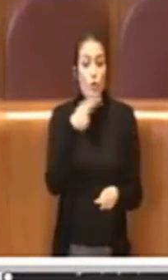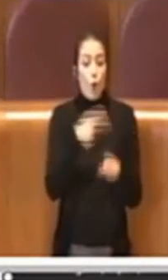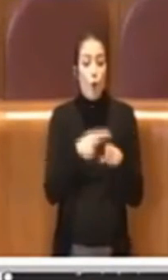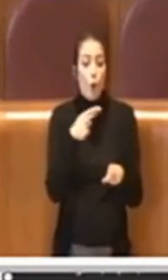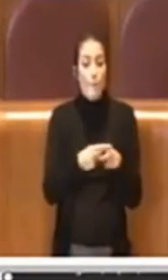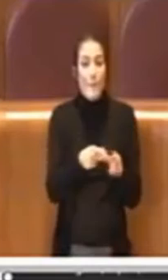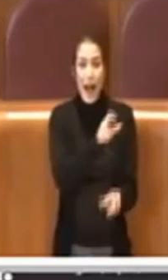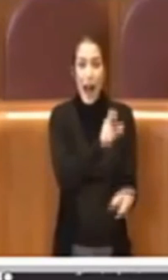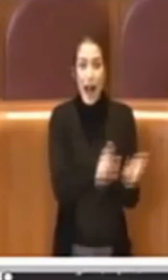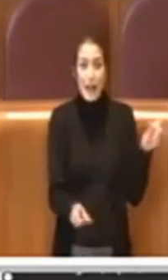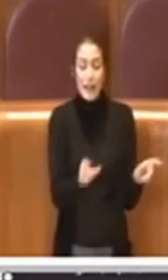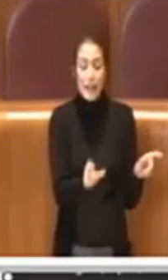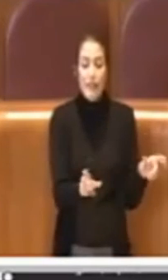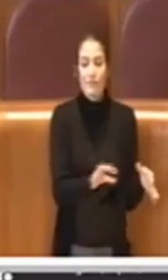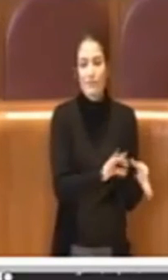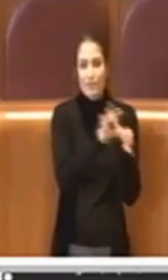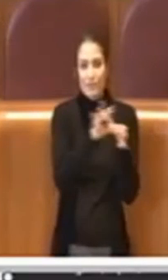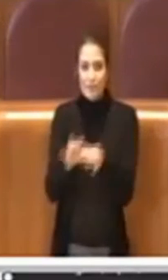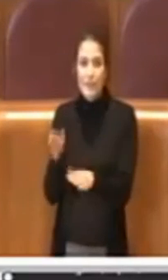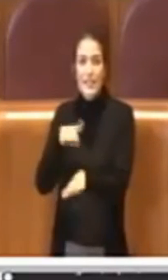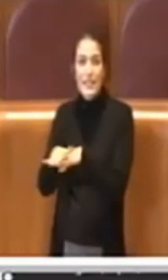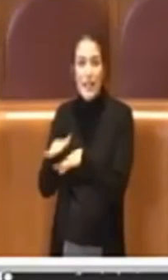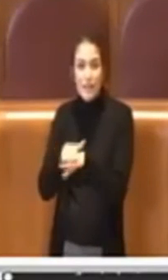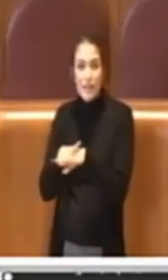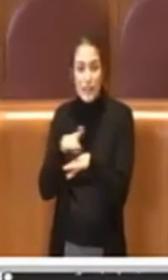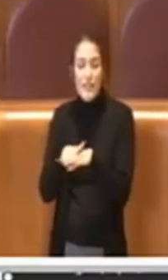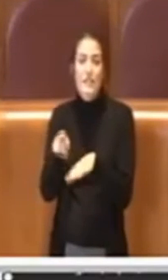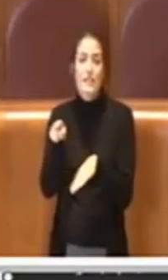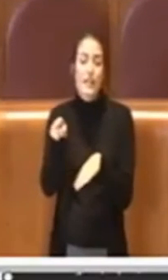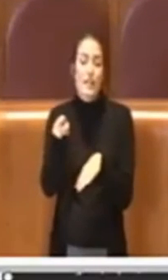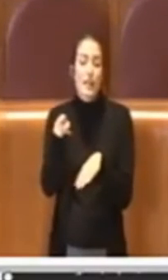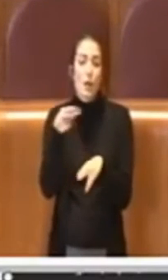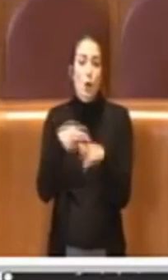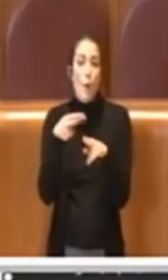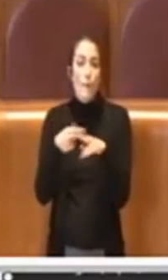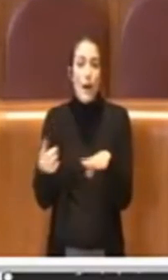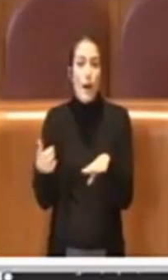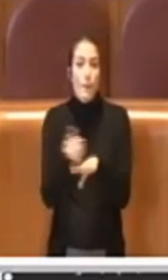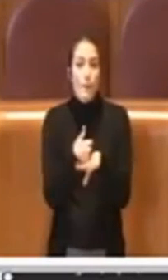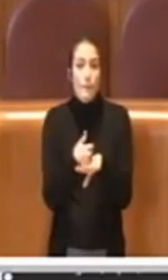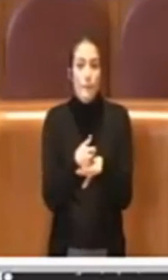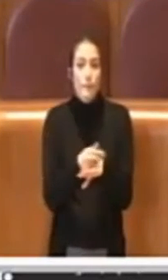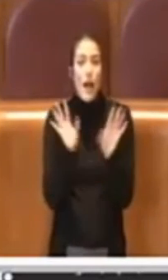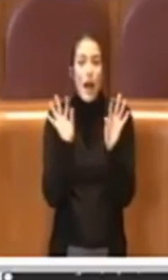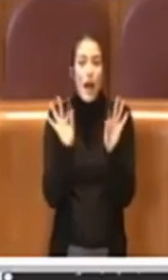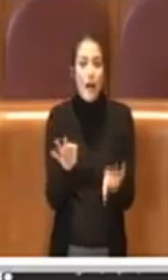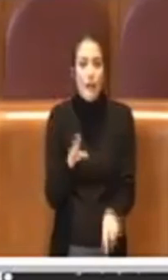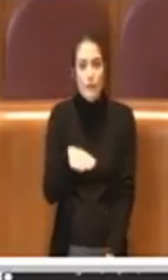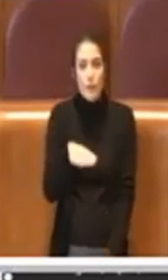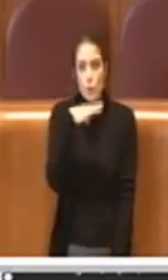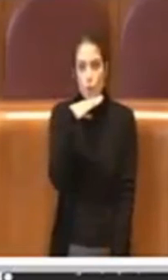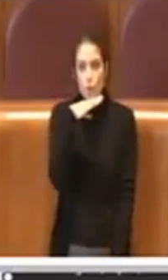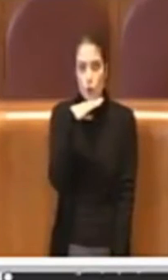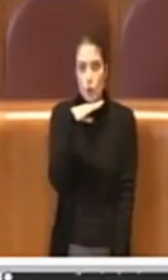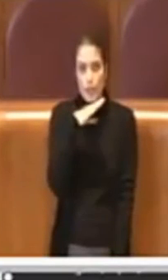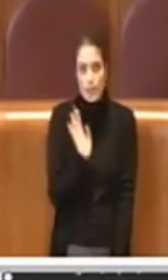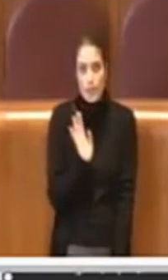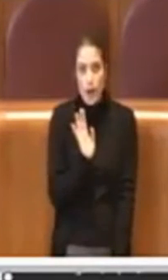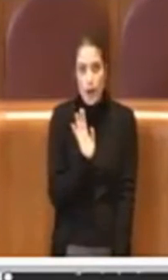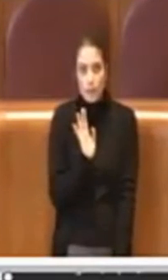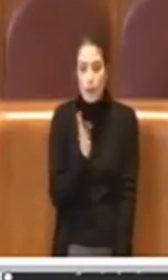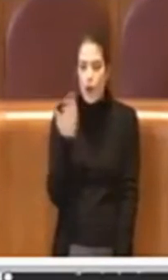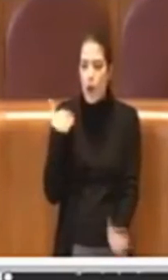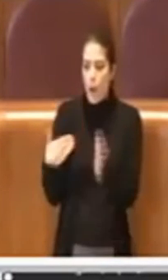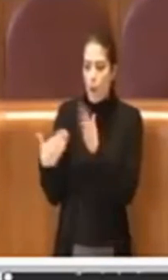rispetto ai servizi che offre Roma capitale raggiunge la sufficienza, cosa che prima non era.